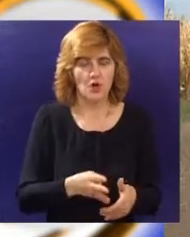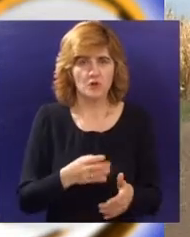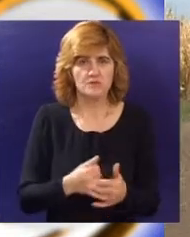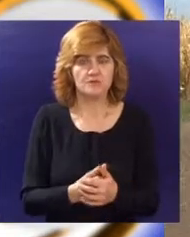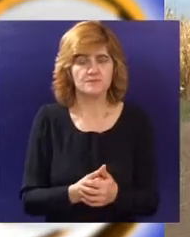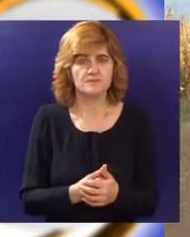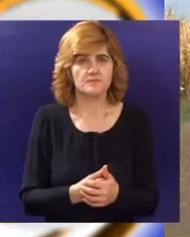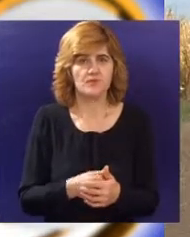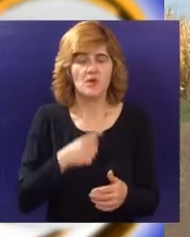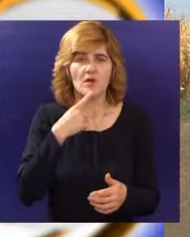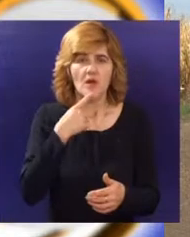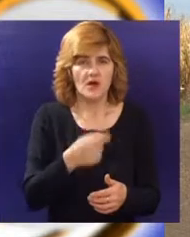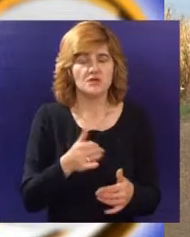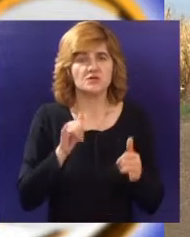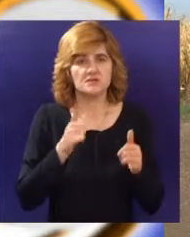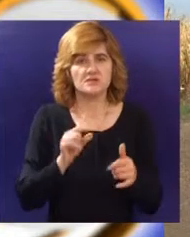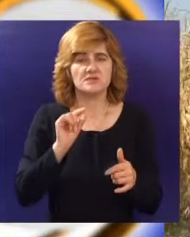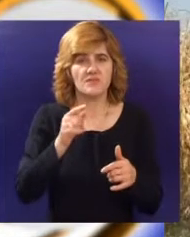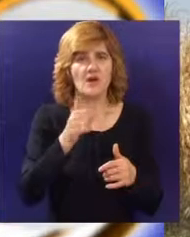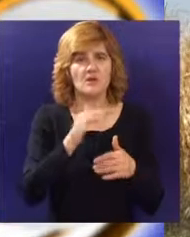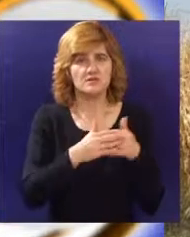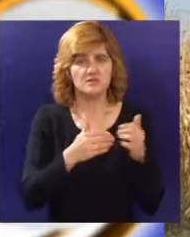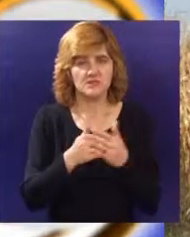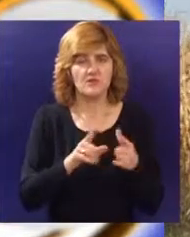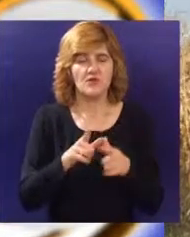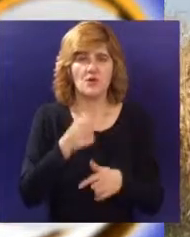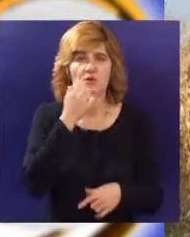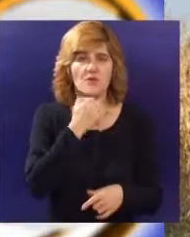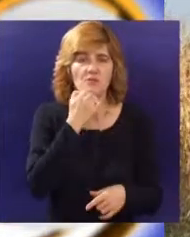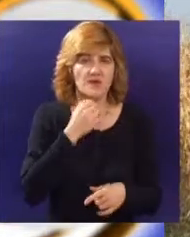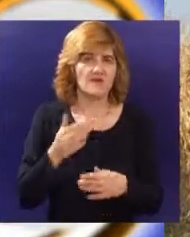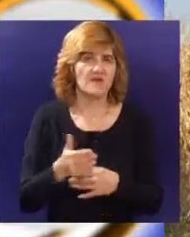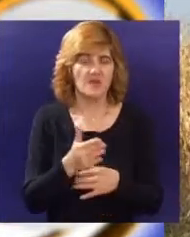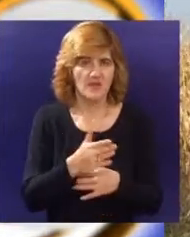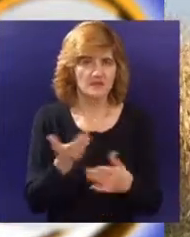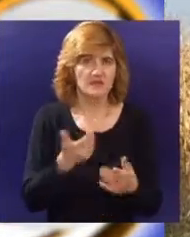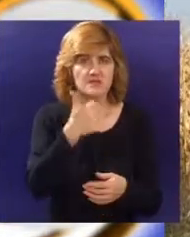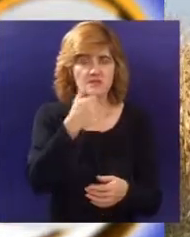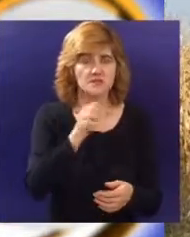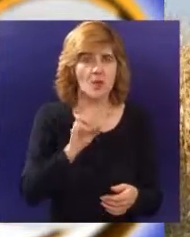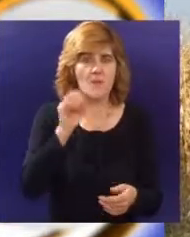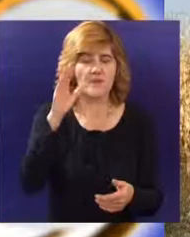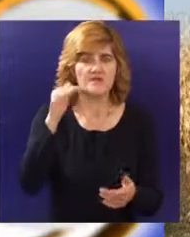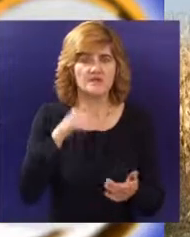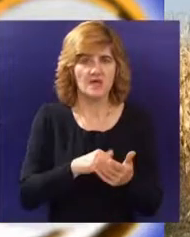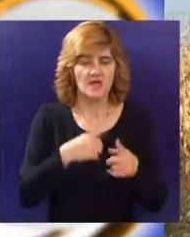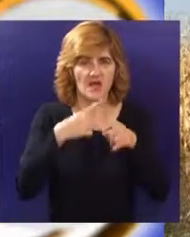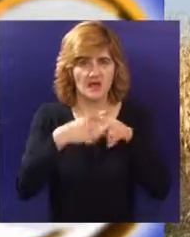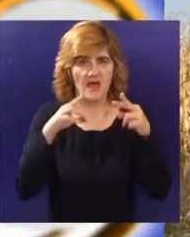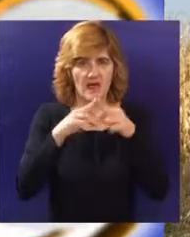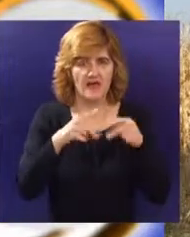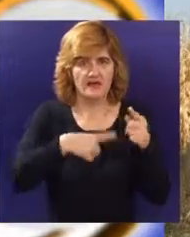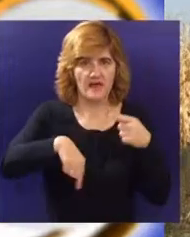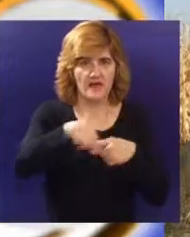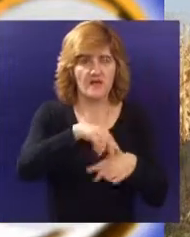Komori ocenjuju da možemo biti zadovoljni rezultatima poljoprivrede u jesenjoj kampanji gde je sa oko 115.000 hektara u regionu obrano